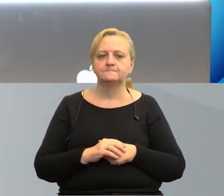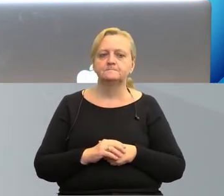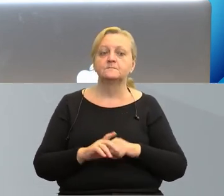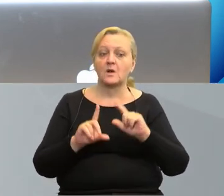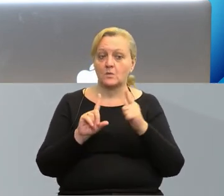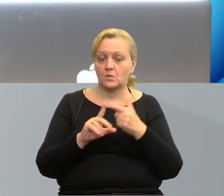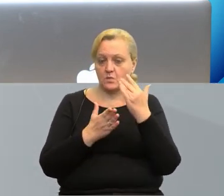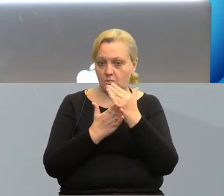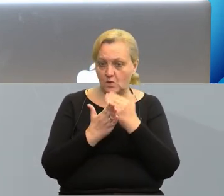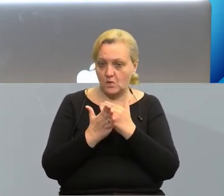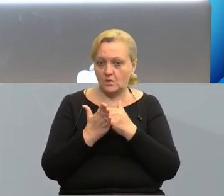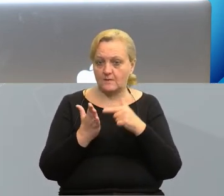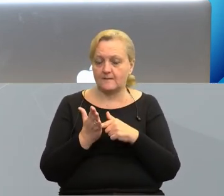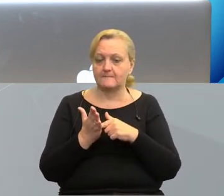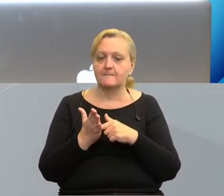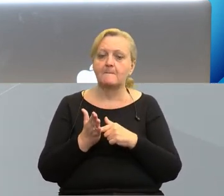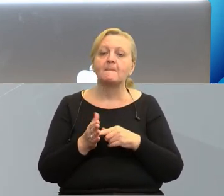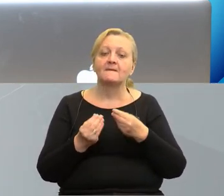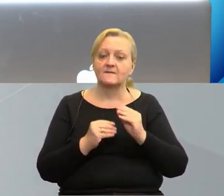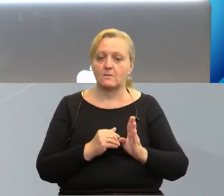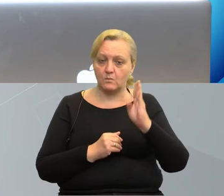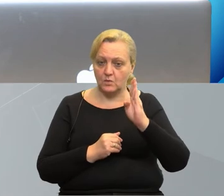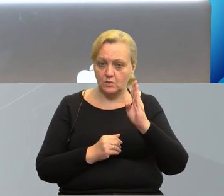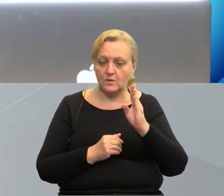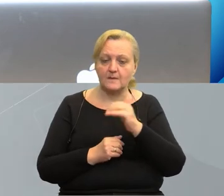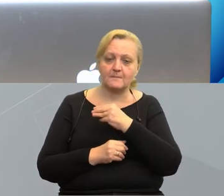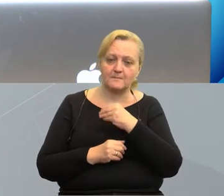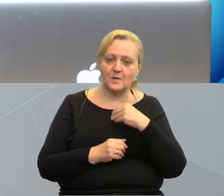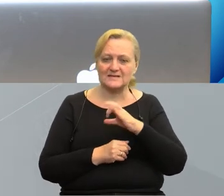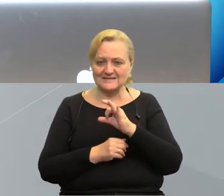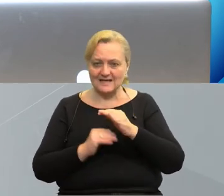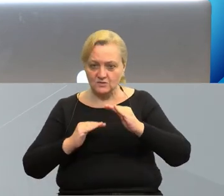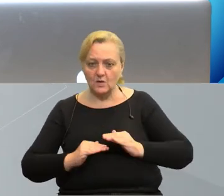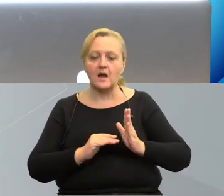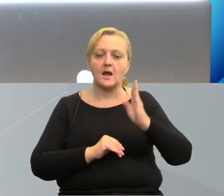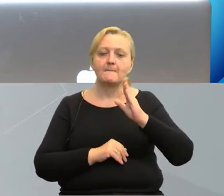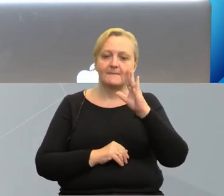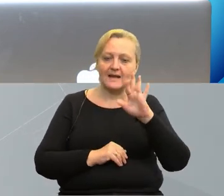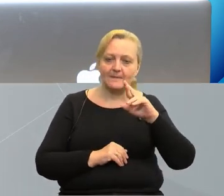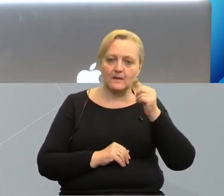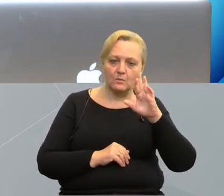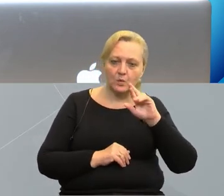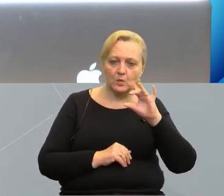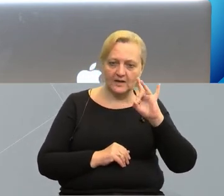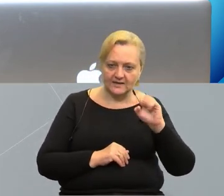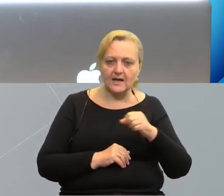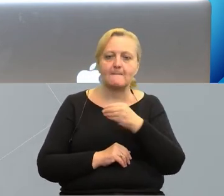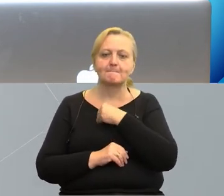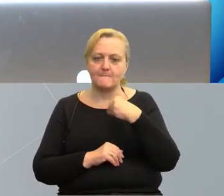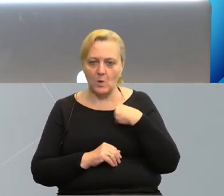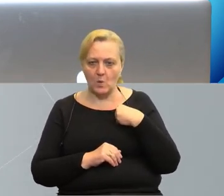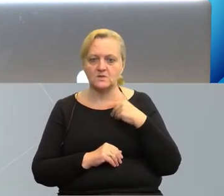Drugim programem bardziej na północ od programu Polska Saksonia jest program Brandenburgia Polska